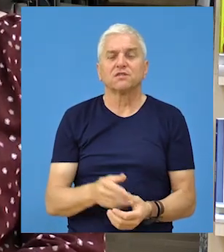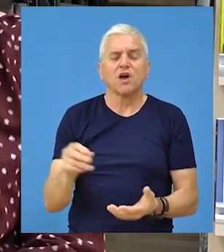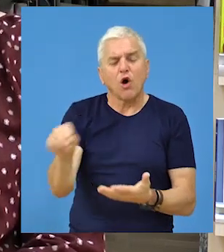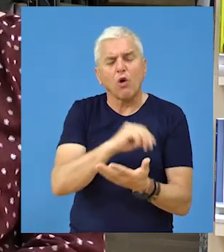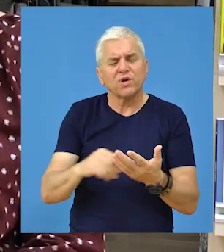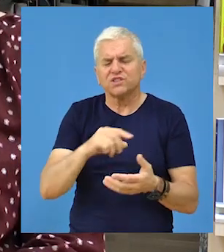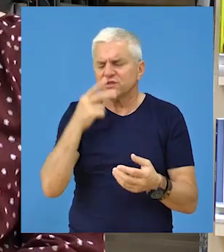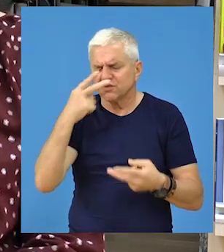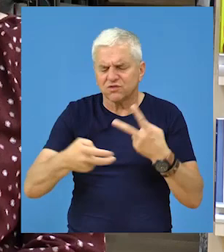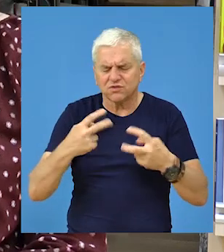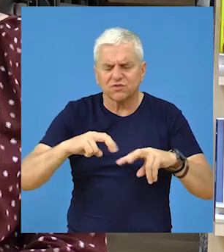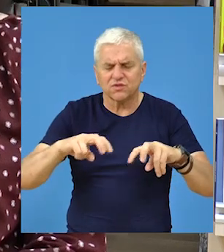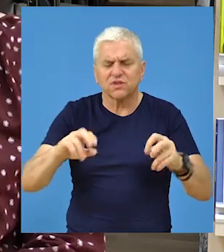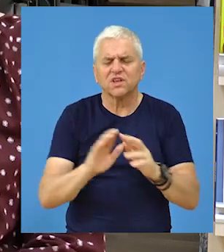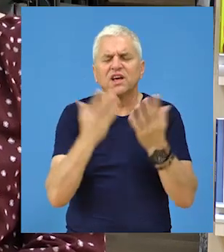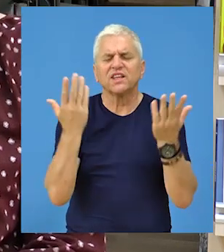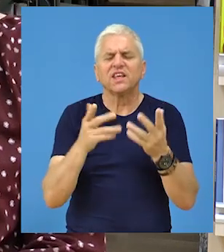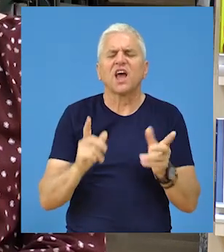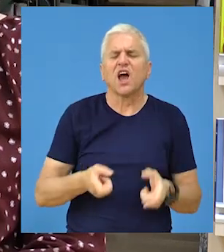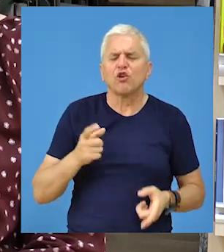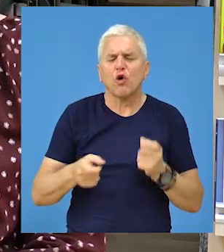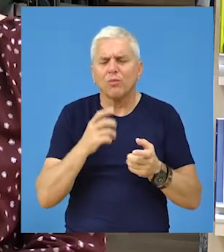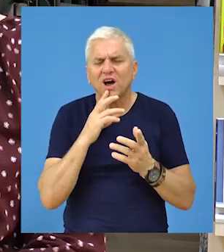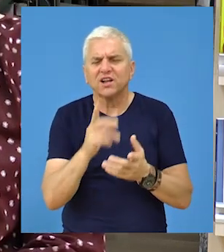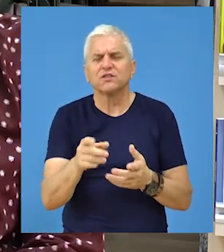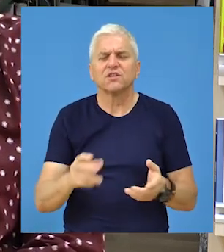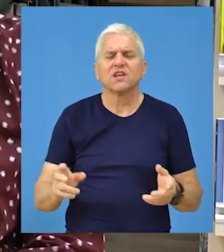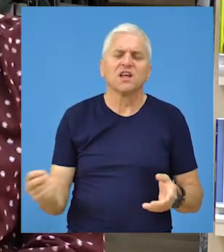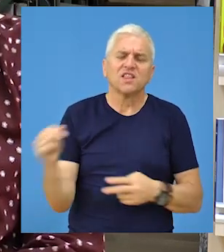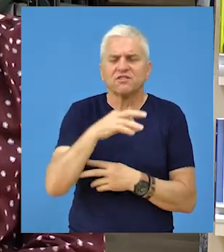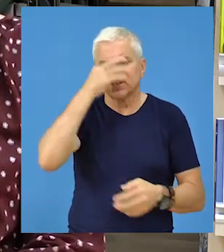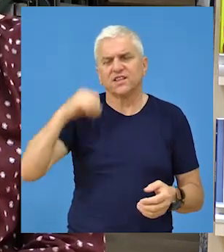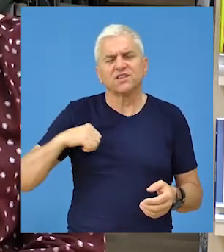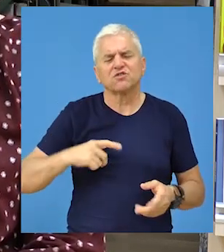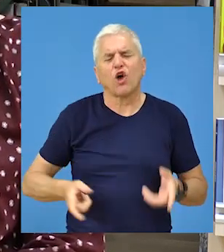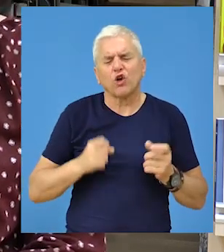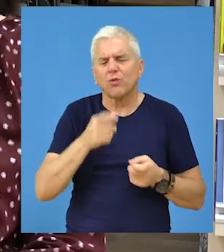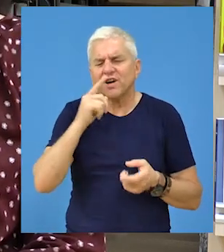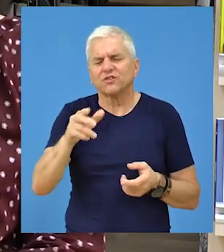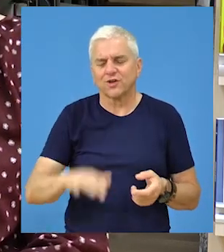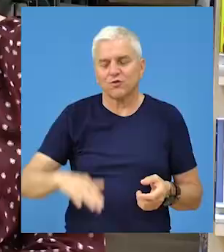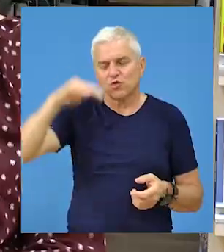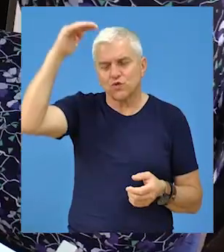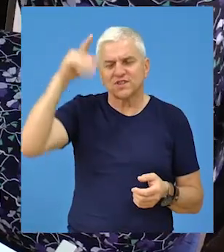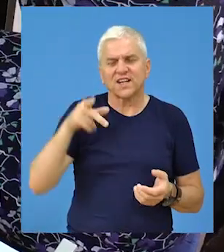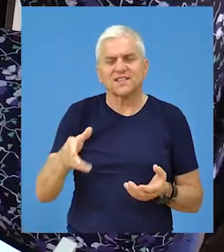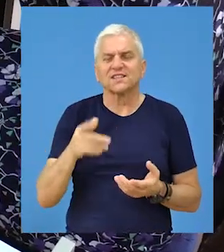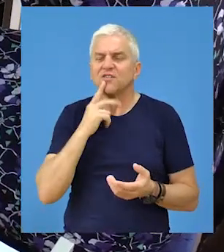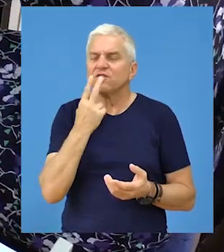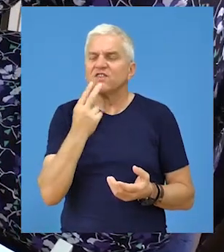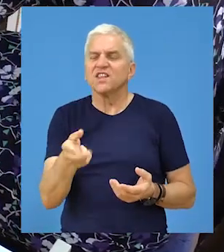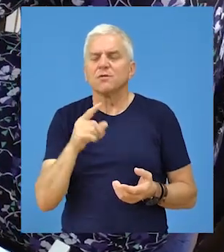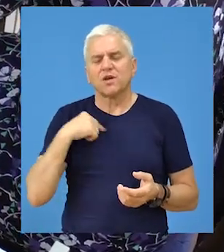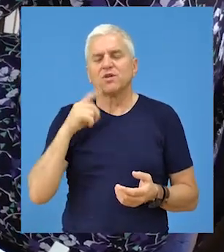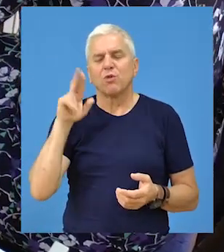obrađivaće se knjige, romani, kod njih su najaktualniji romani za njihov klinicičski uzrast, pa